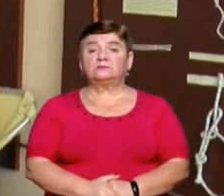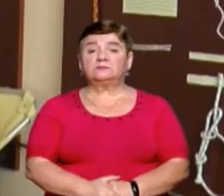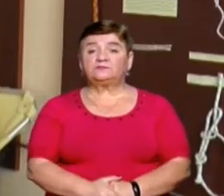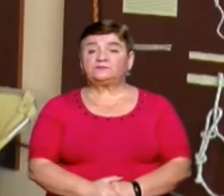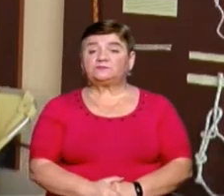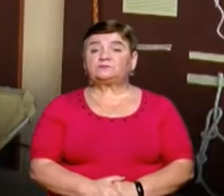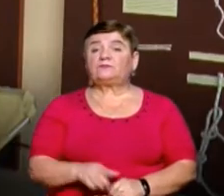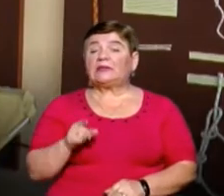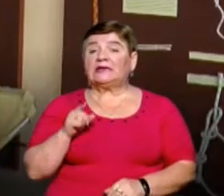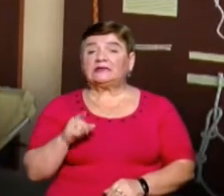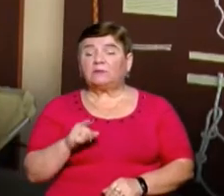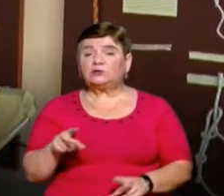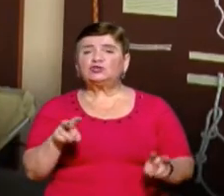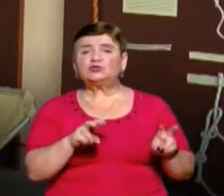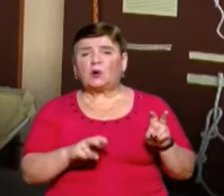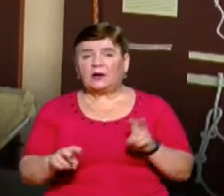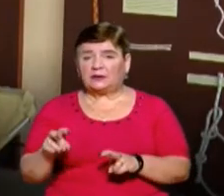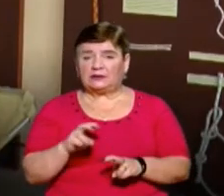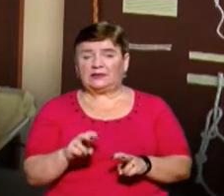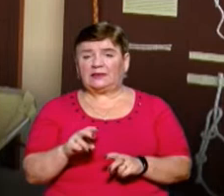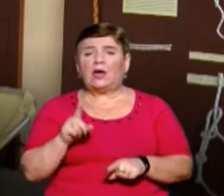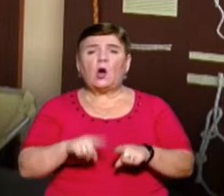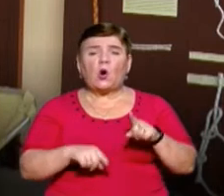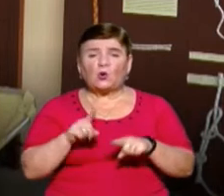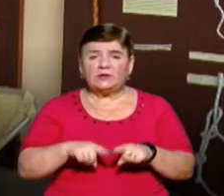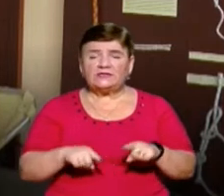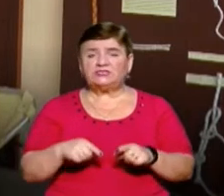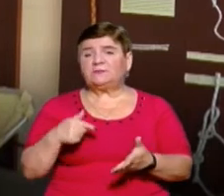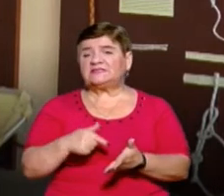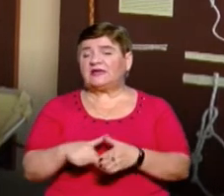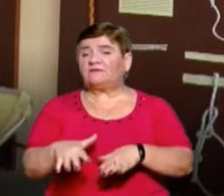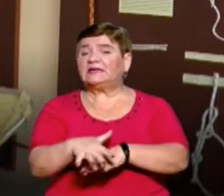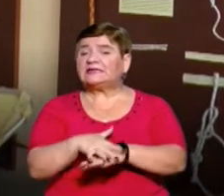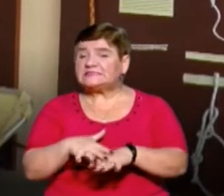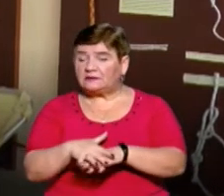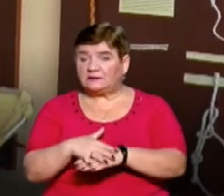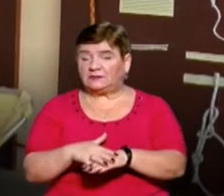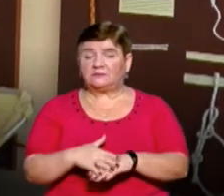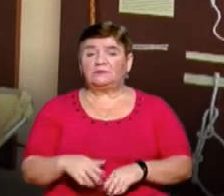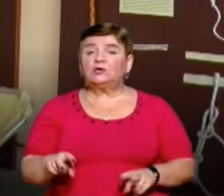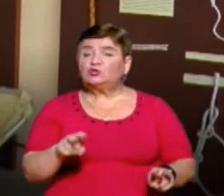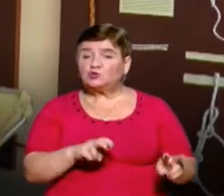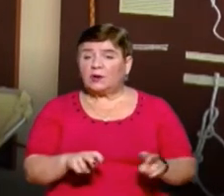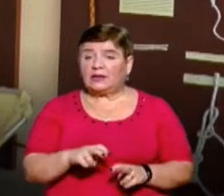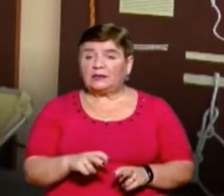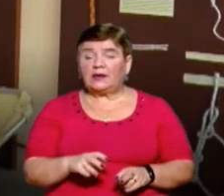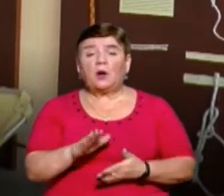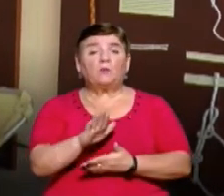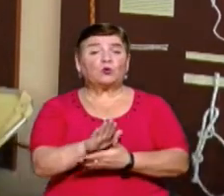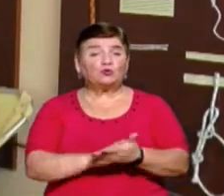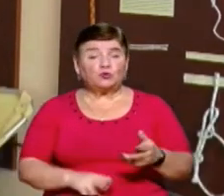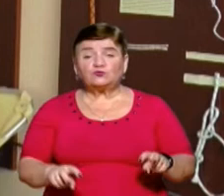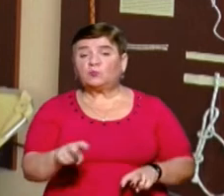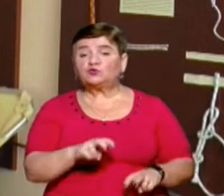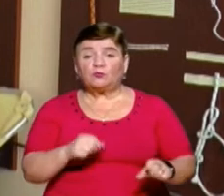Зранку його шукали родичі, місцеве населення з поліцією, і наші продовжували